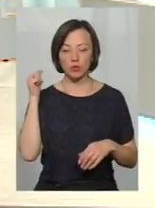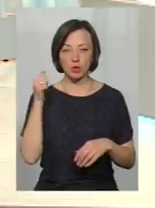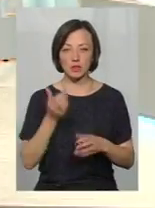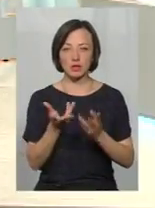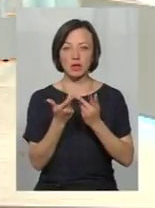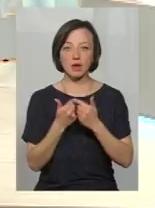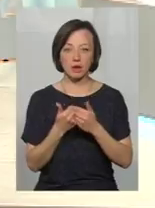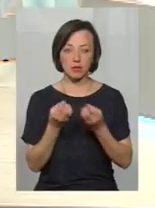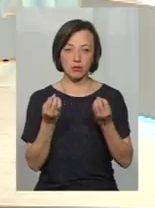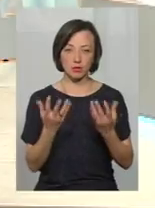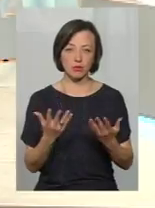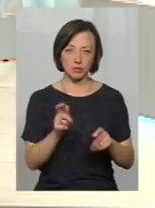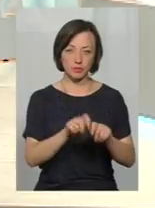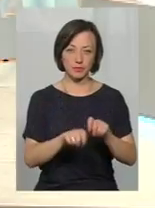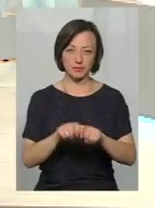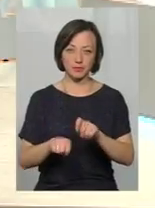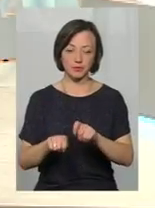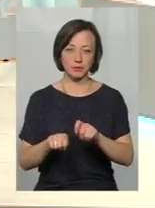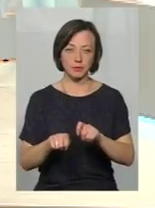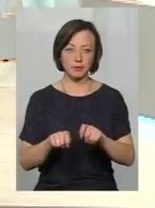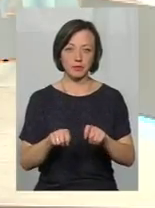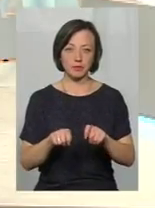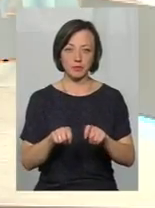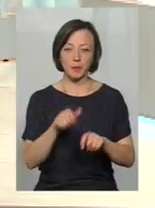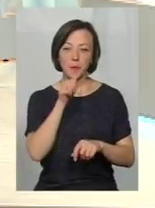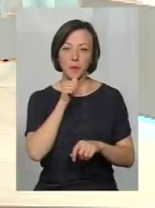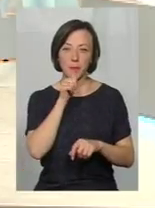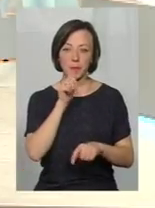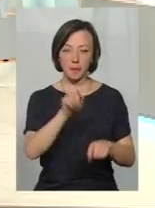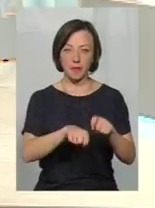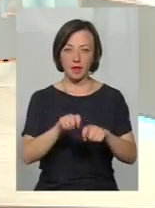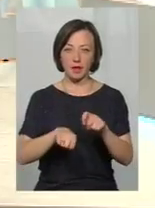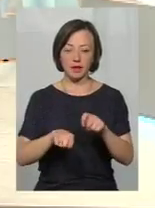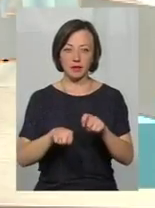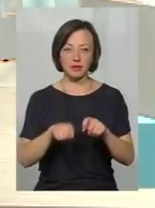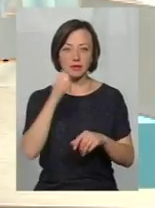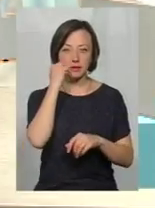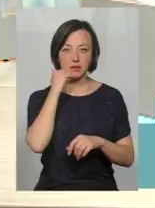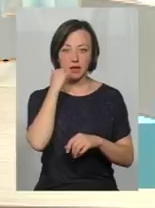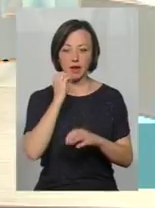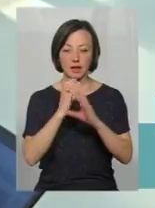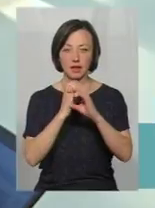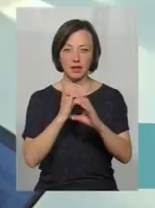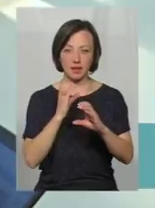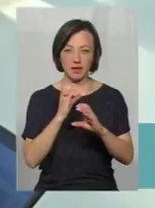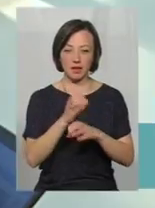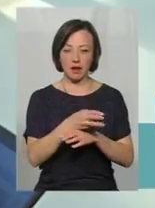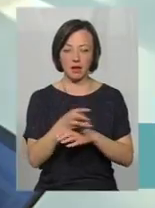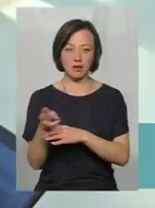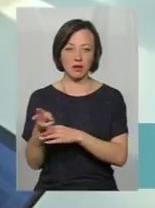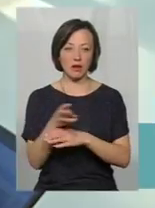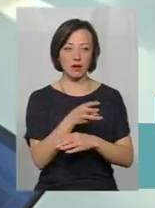замірів на старенькі радари. Тобто,